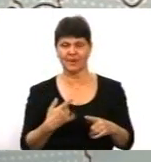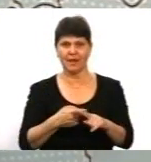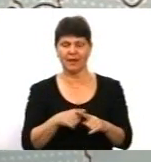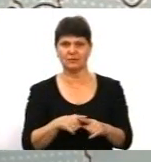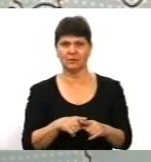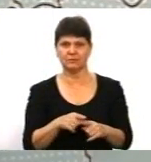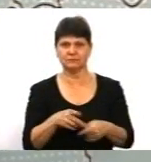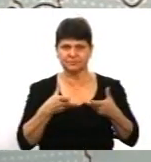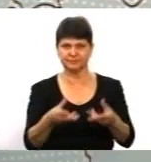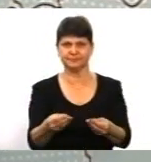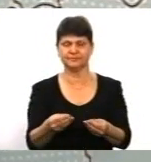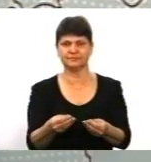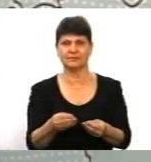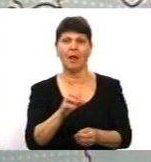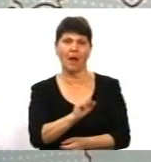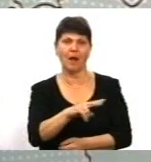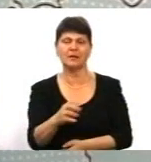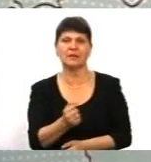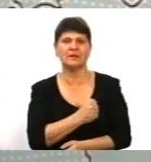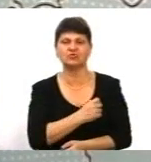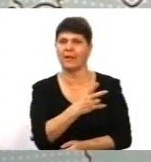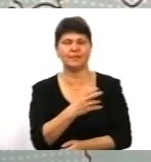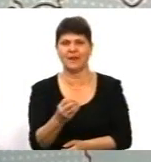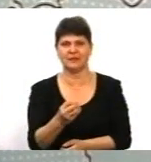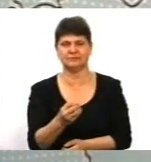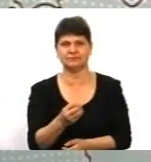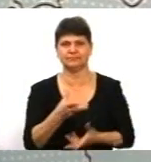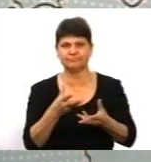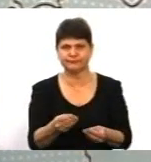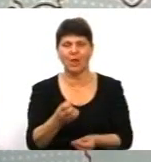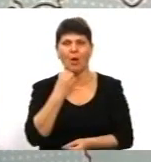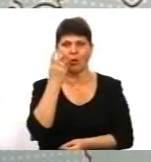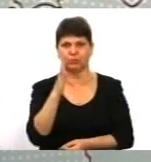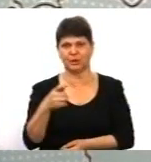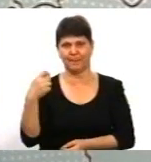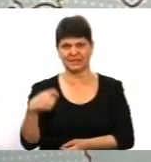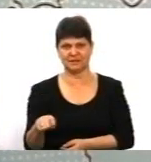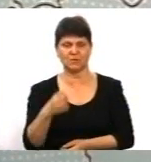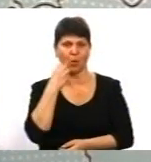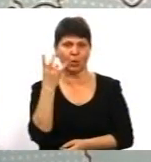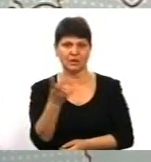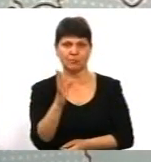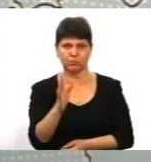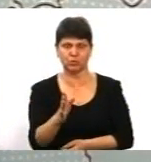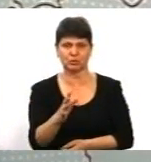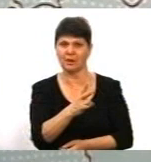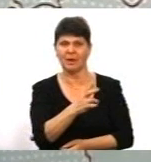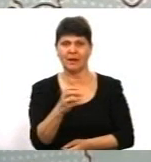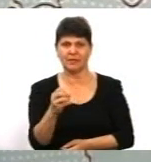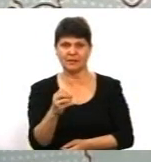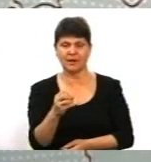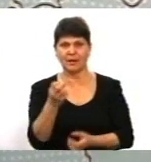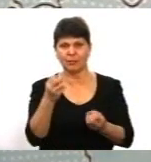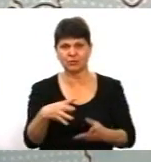Вона спрацювала. Але, на жаль, вона не спрацює, коли він буде президентом, і коли треба буде вже не мультяшно-кіношні,